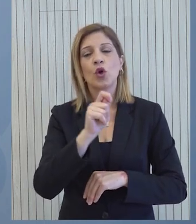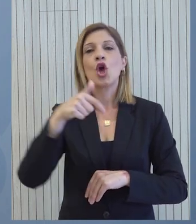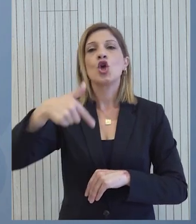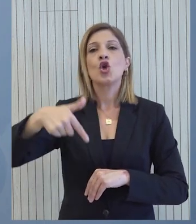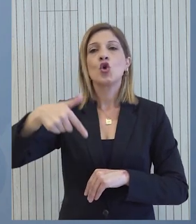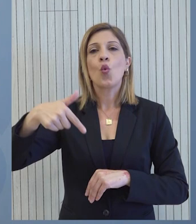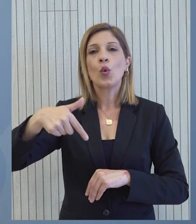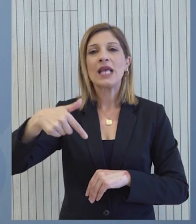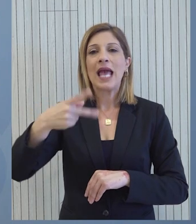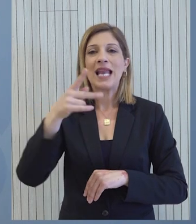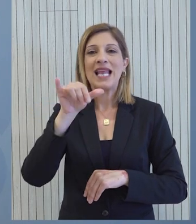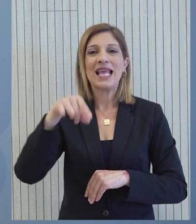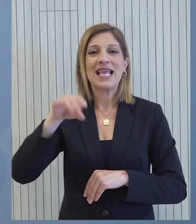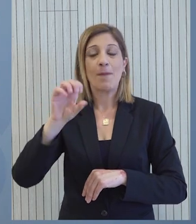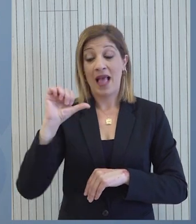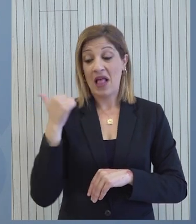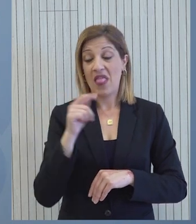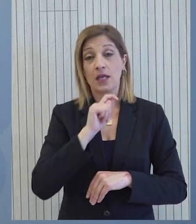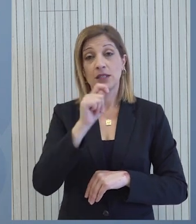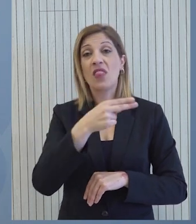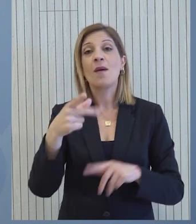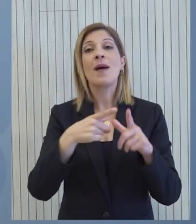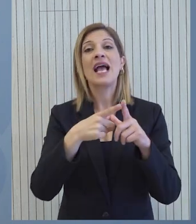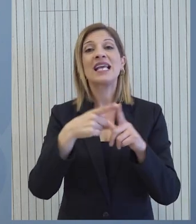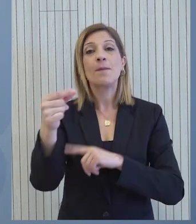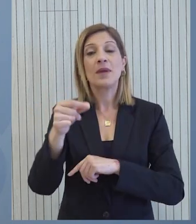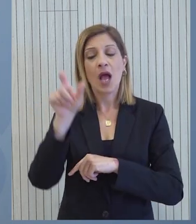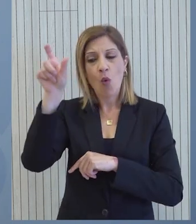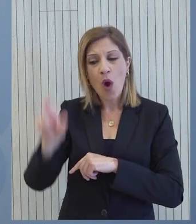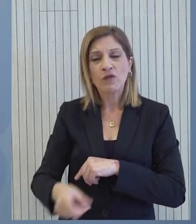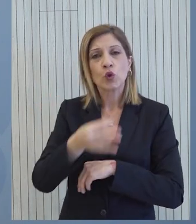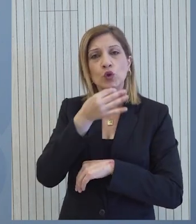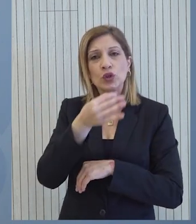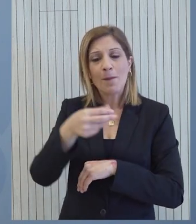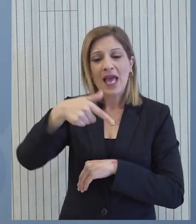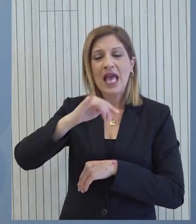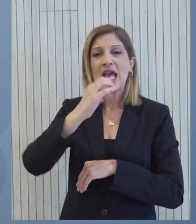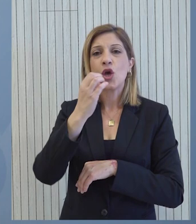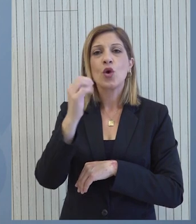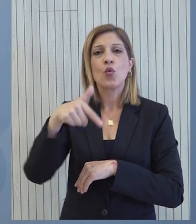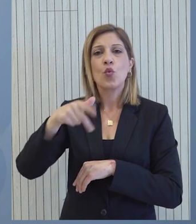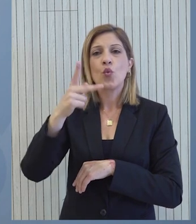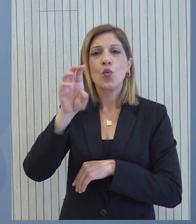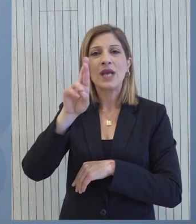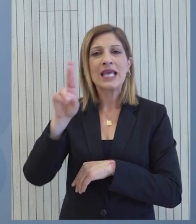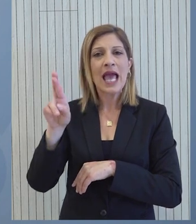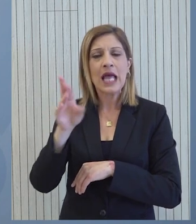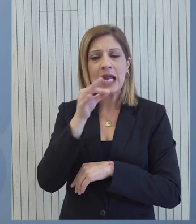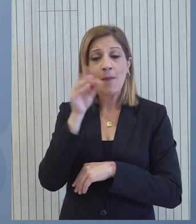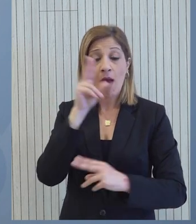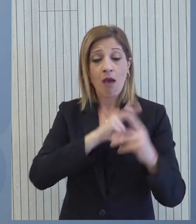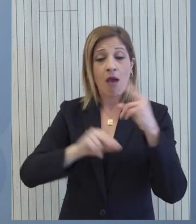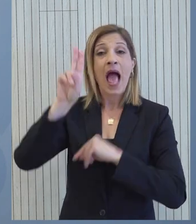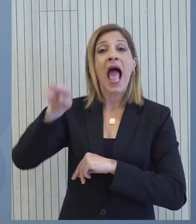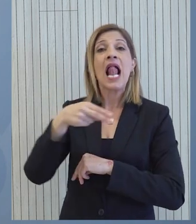και στο Κυπρέ. Έχει πως ήρθει και χθες σχετικά με το Κυπριακό, που είχε πει ότι κατά τις συνομιλίες του